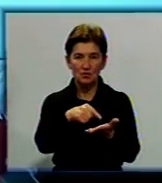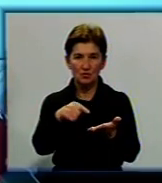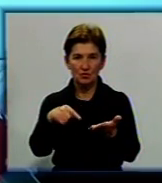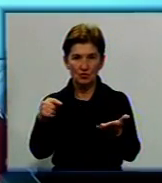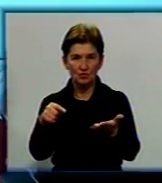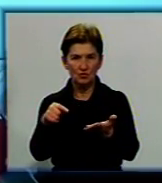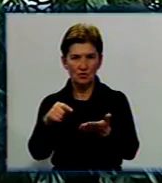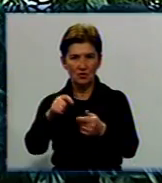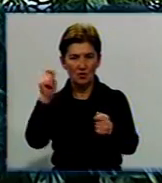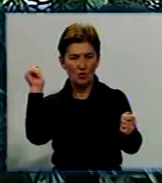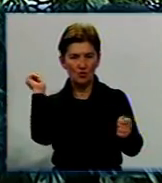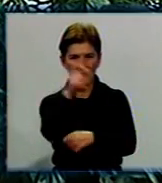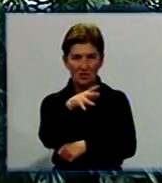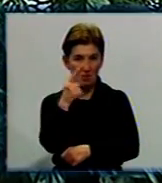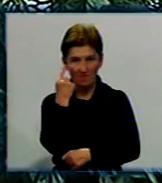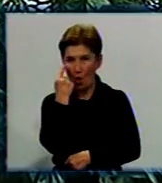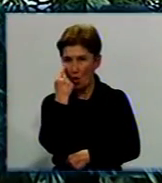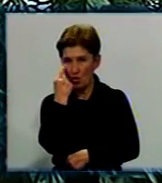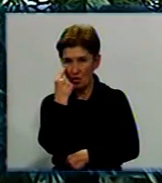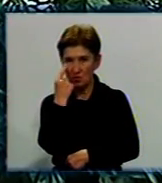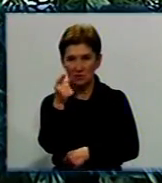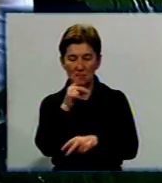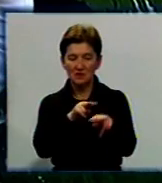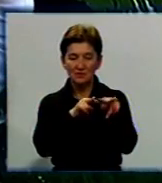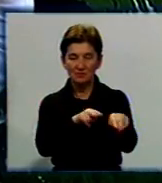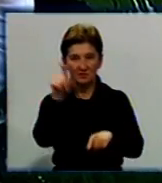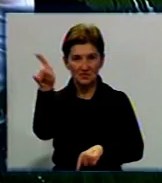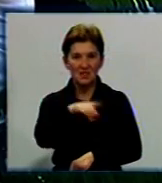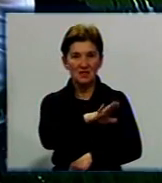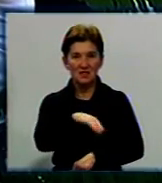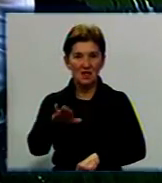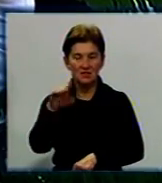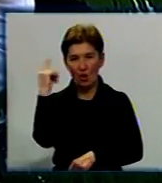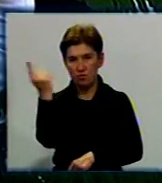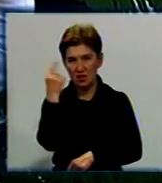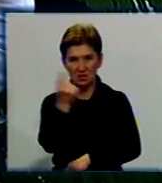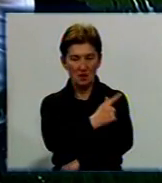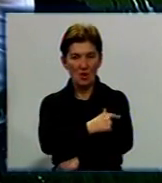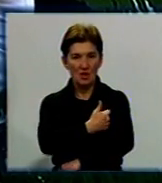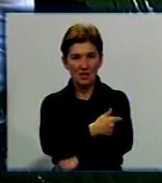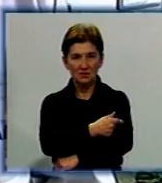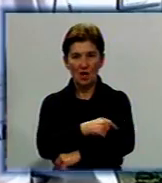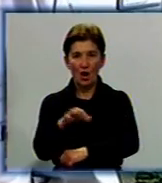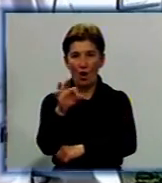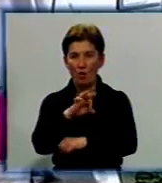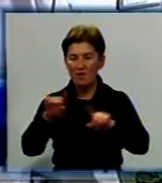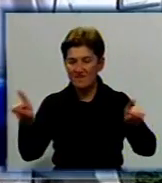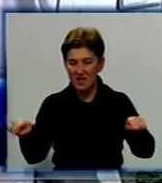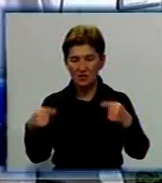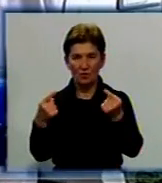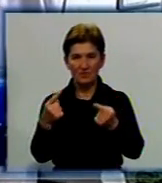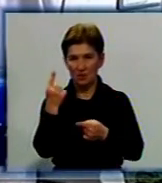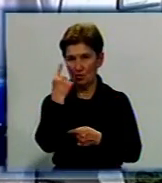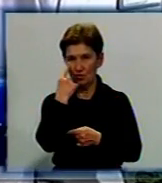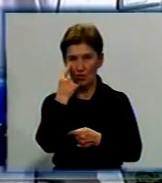в очко. Нині над хлопчиком чеклують медики дитячої обласної лікарні. Про відновлення зору кажуть, мова поки не йде. Після первинної